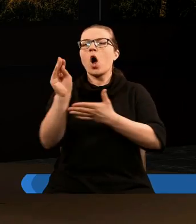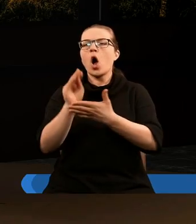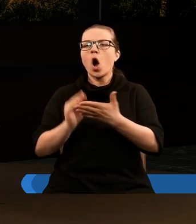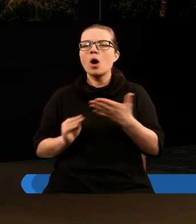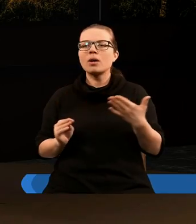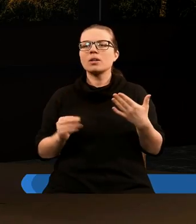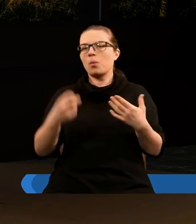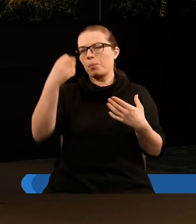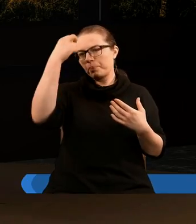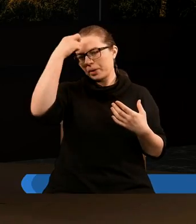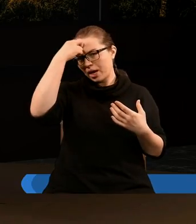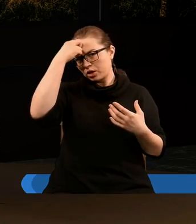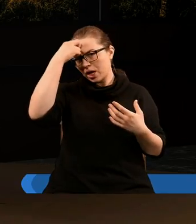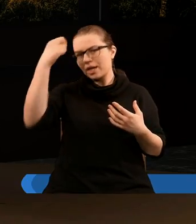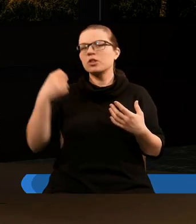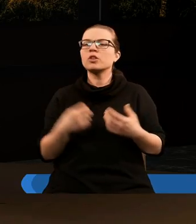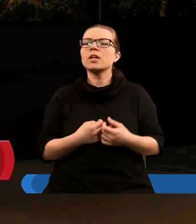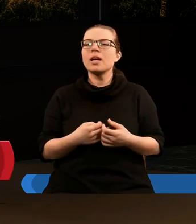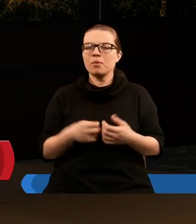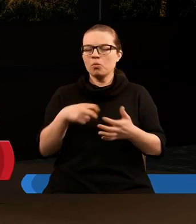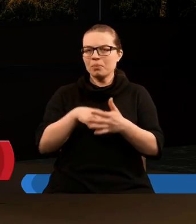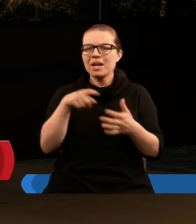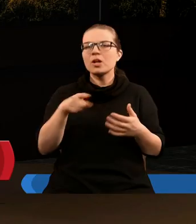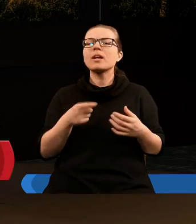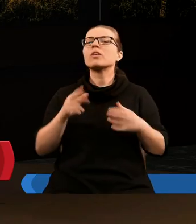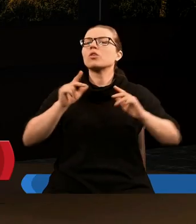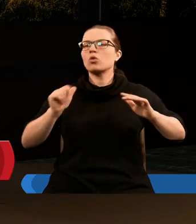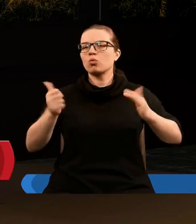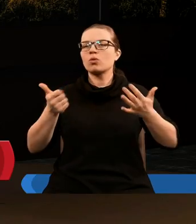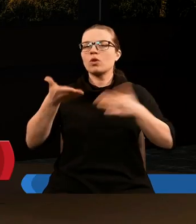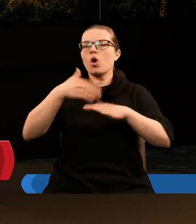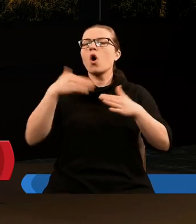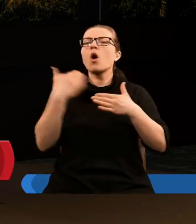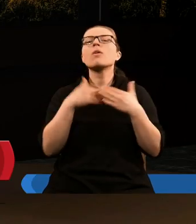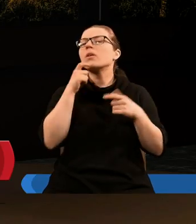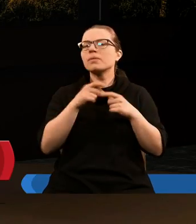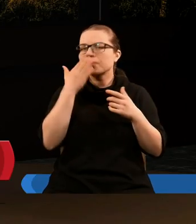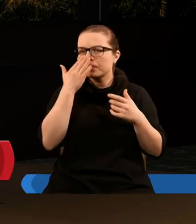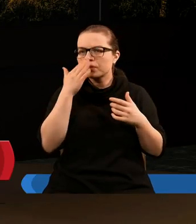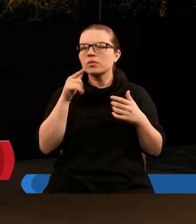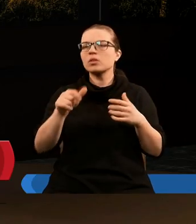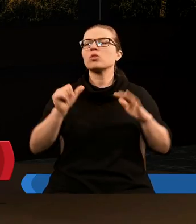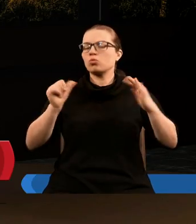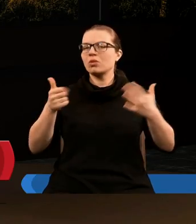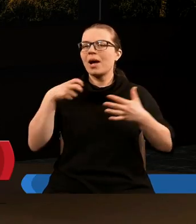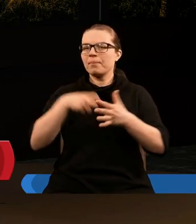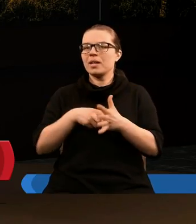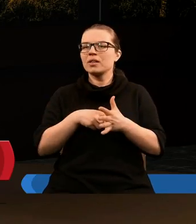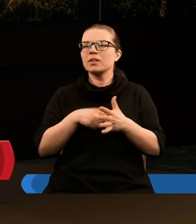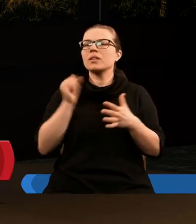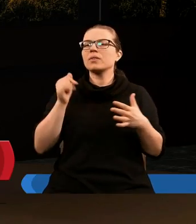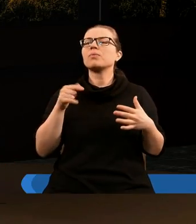pieczęci i szósty rozdział kończy się słowami opisującymi szóstą pieczęć